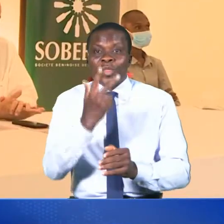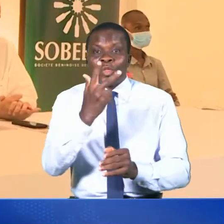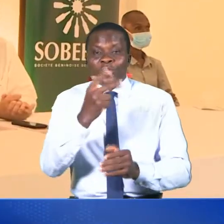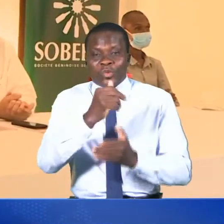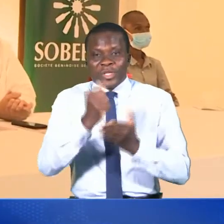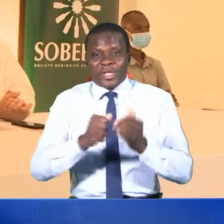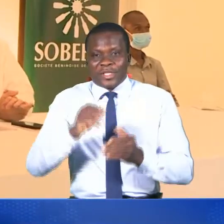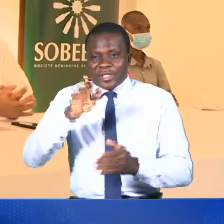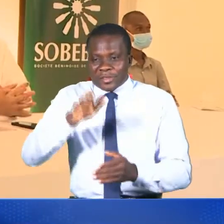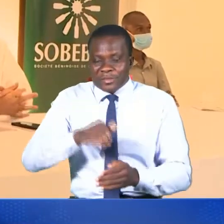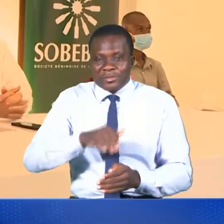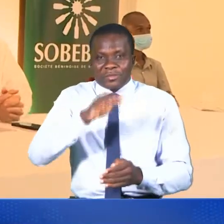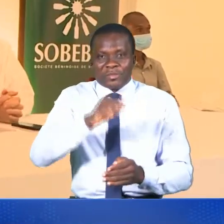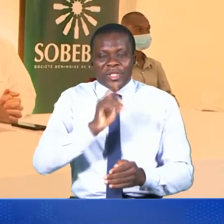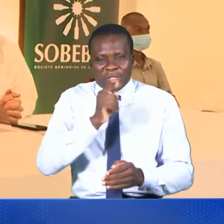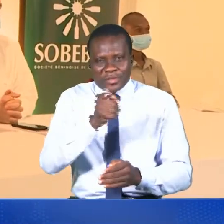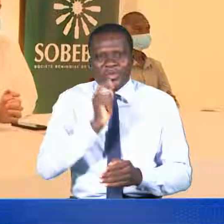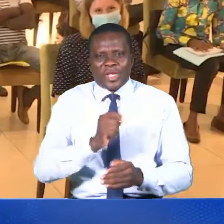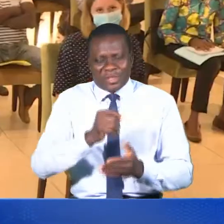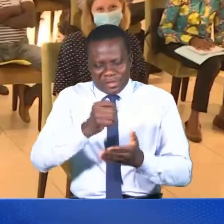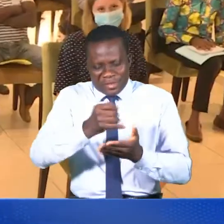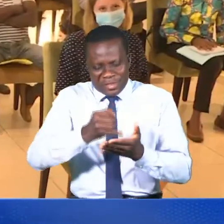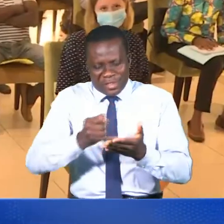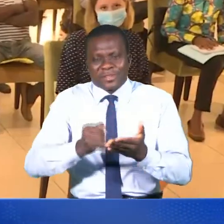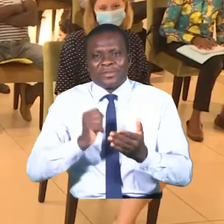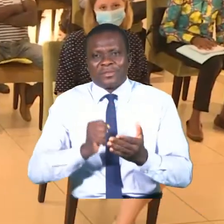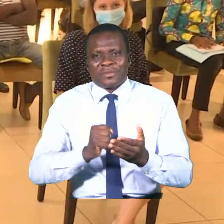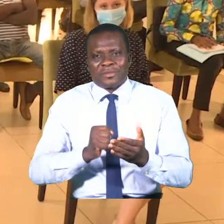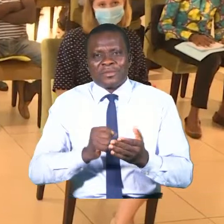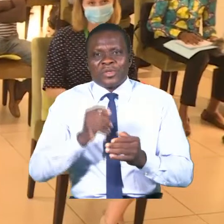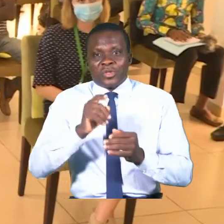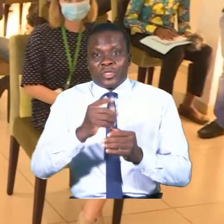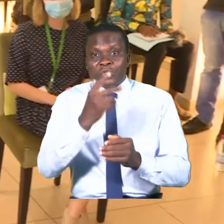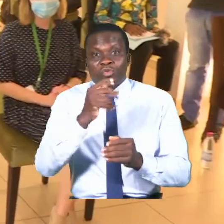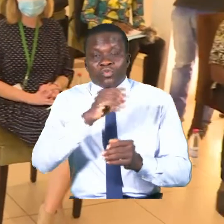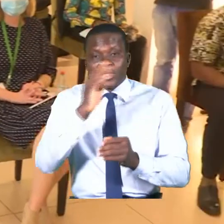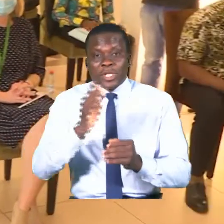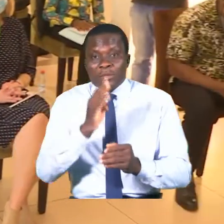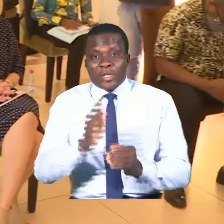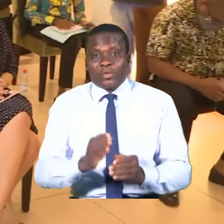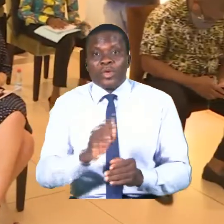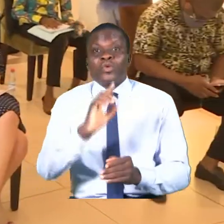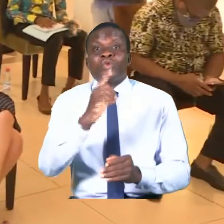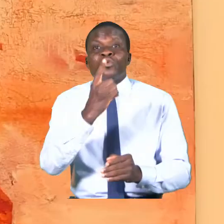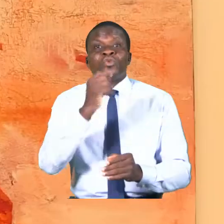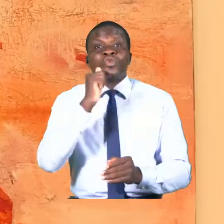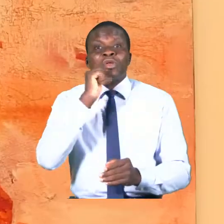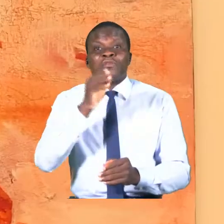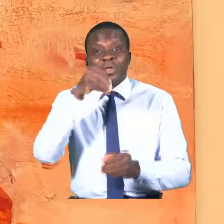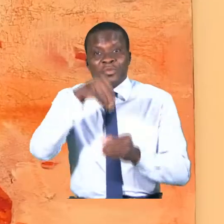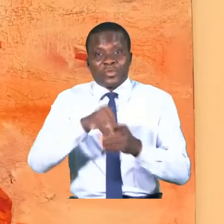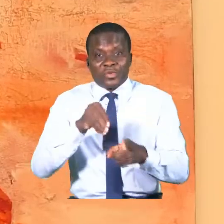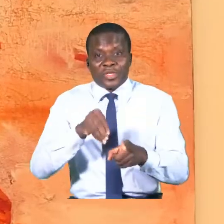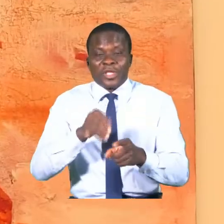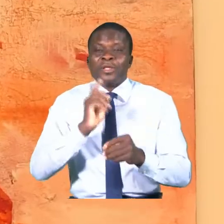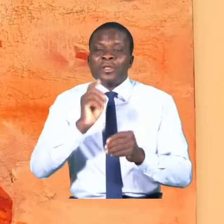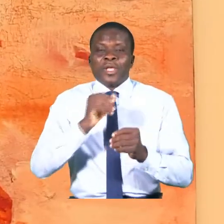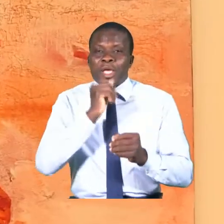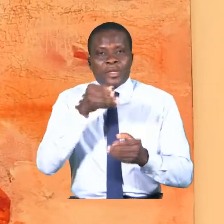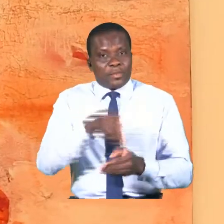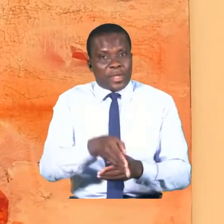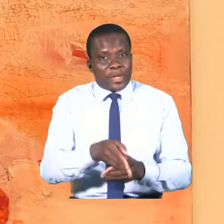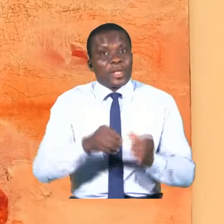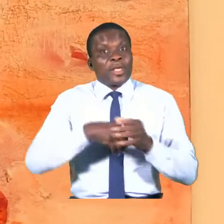peintres ils sont, tous béninois. Moufilou Bélo, la seule femme du trio, est actuellement hors du territoire